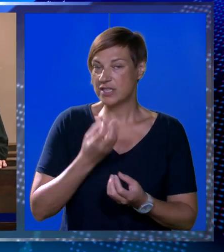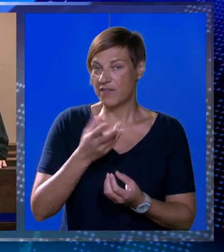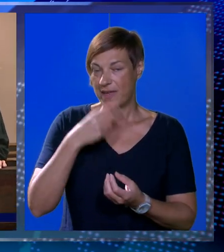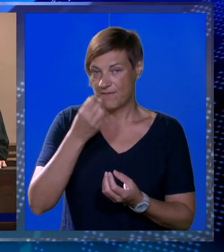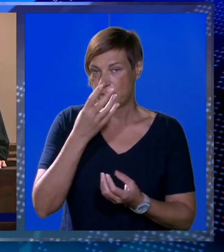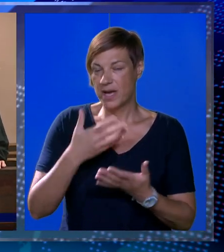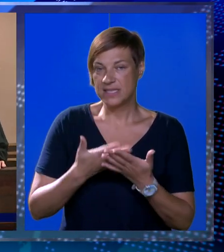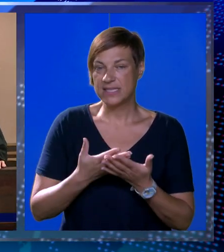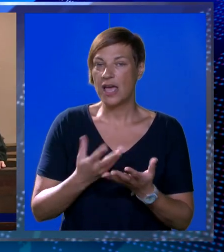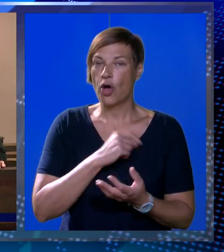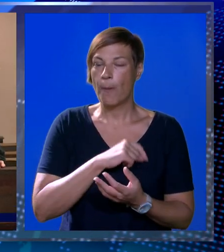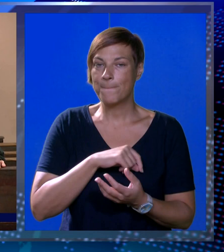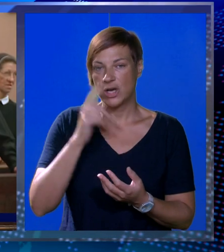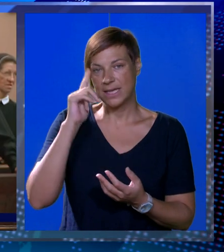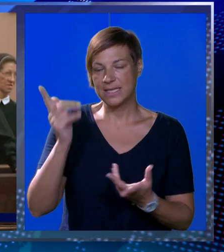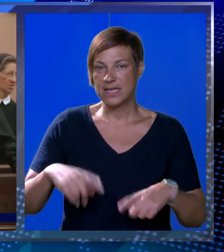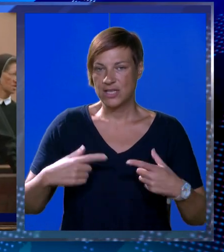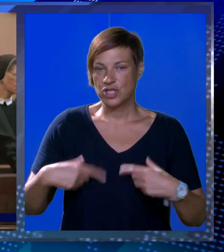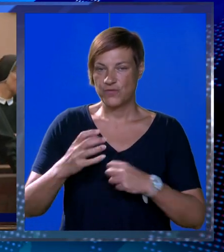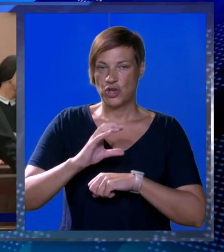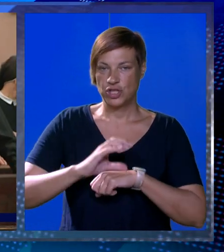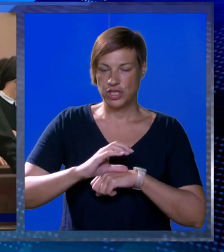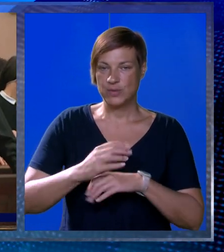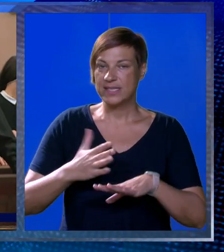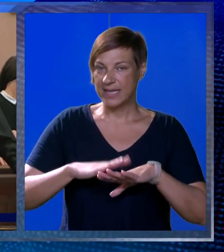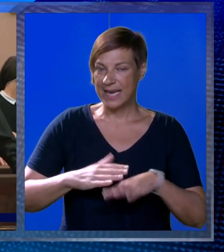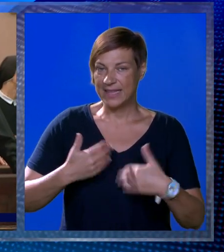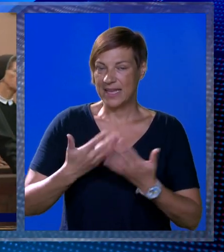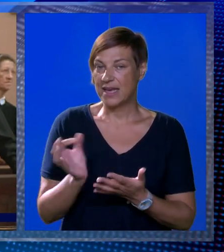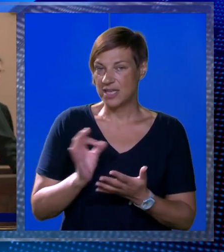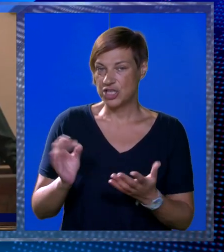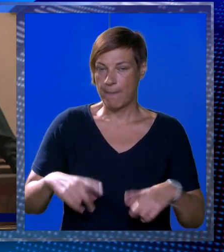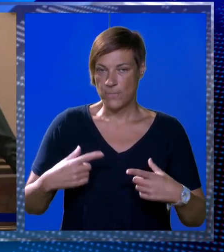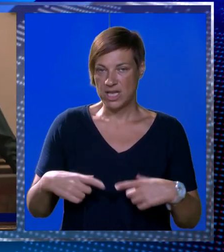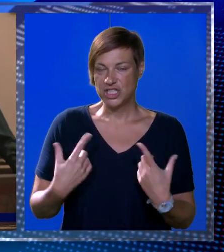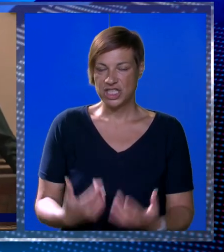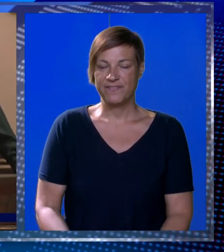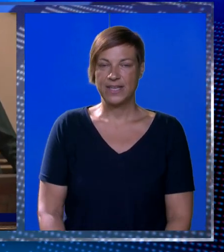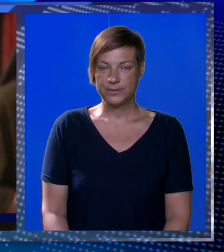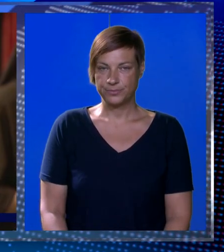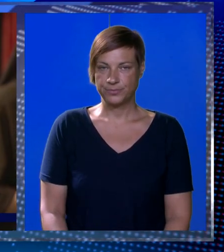nove informacije ispoznaje obogate znanje o životu u crkvi i na taj način bolje žive.